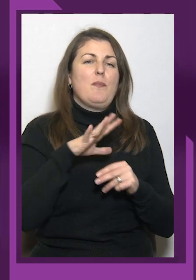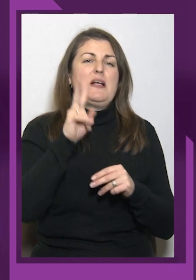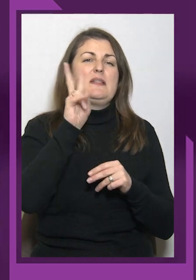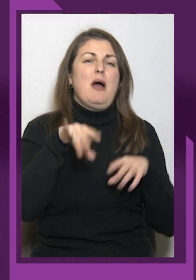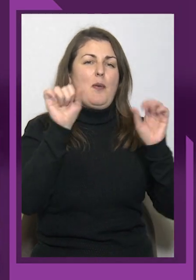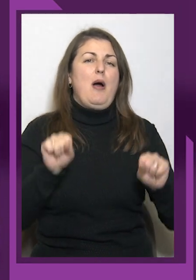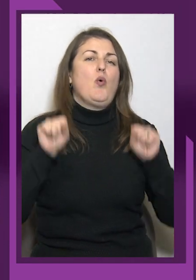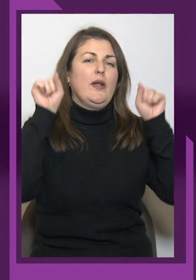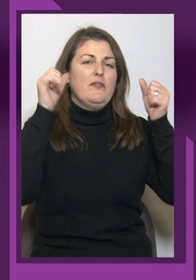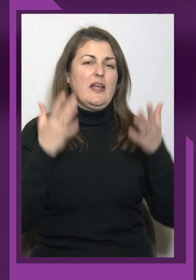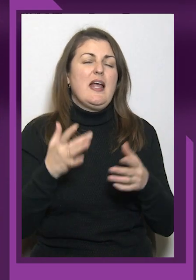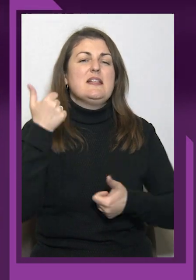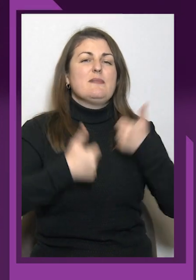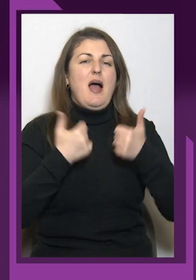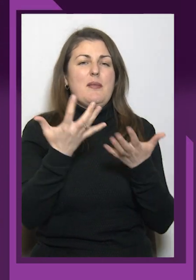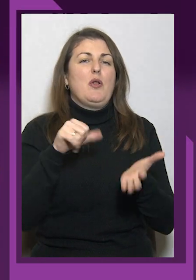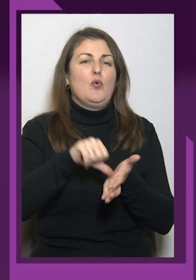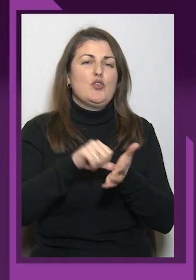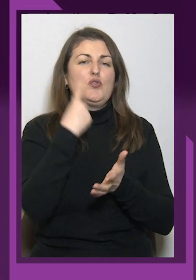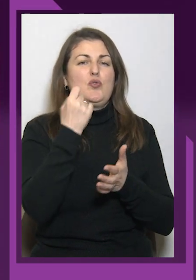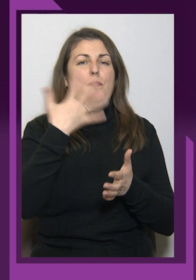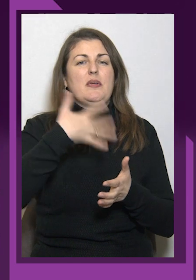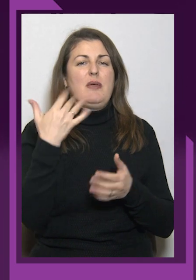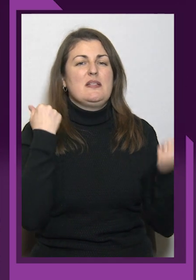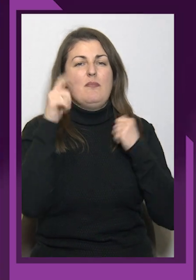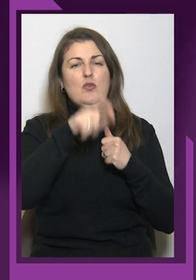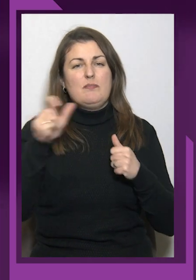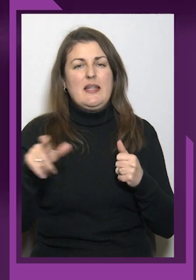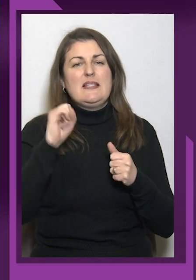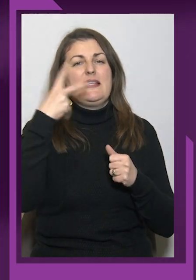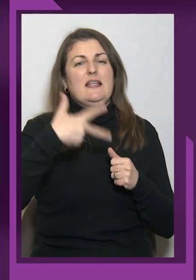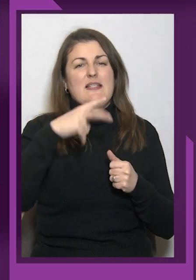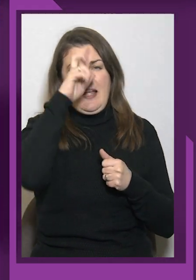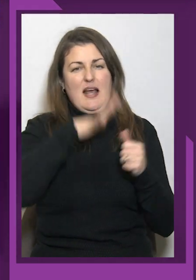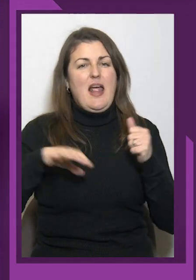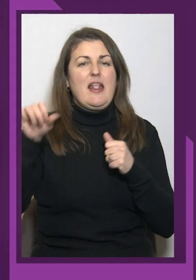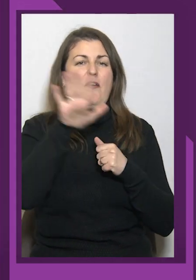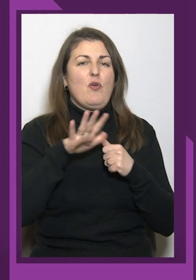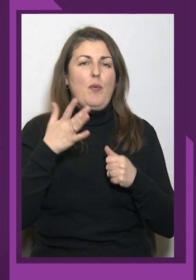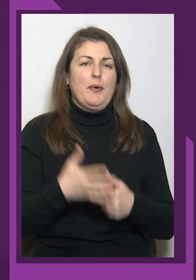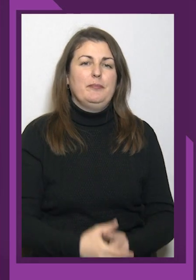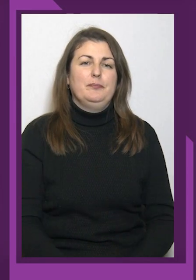парапауерліфтингу. В змаганнях бере участь 155 спортсменів з 30 країн Європи.